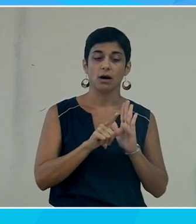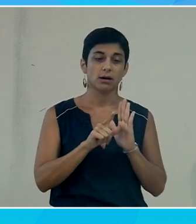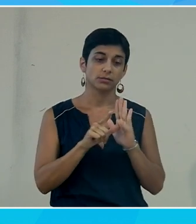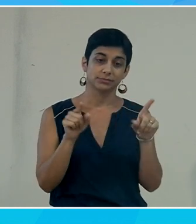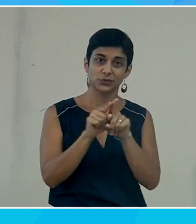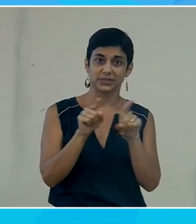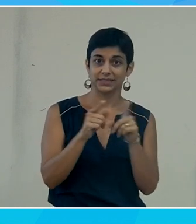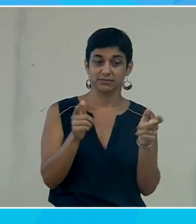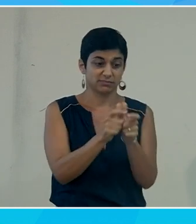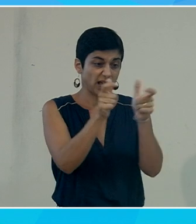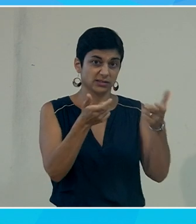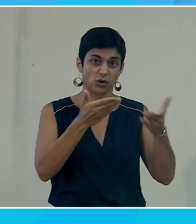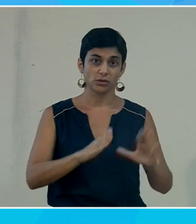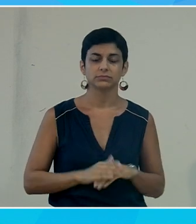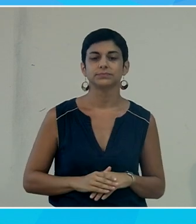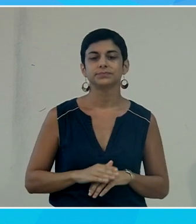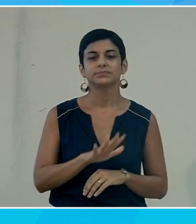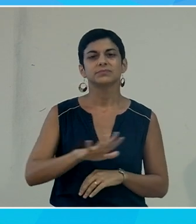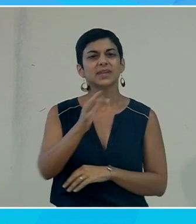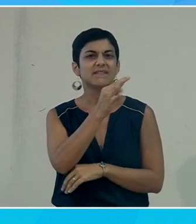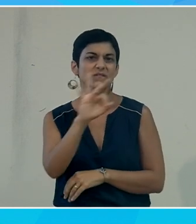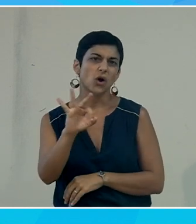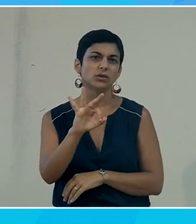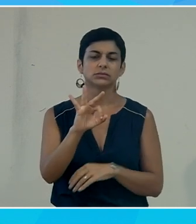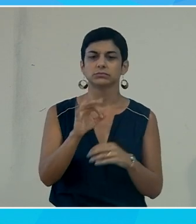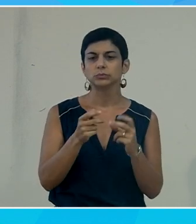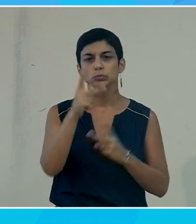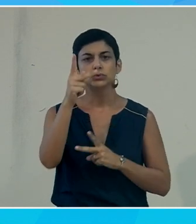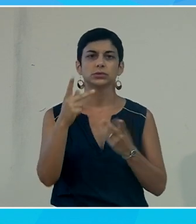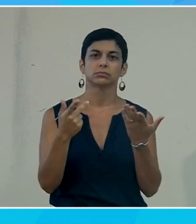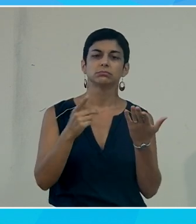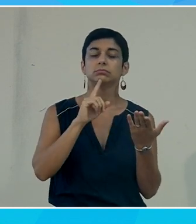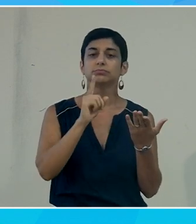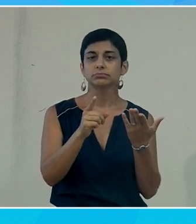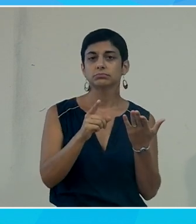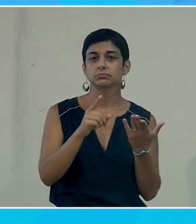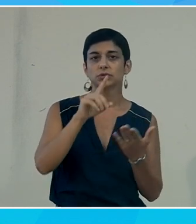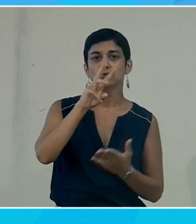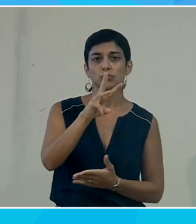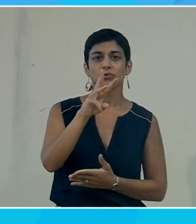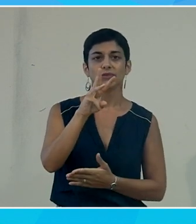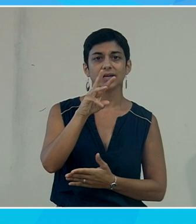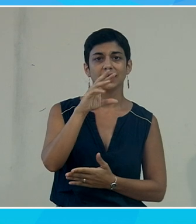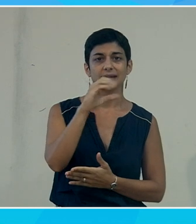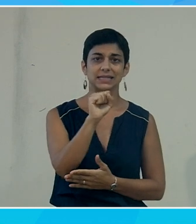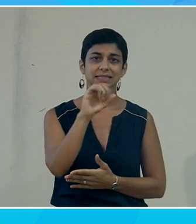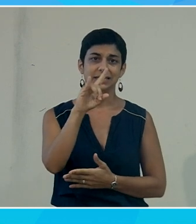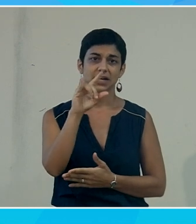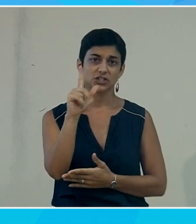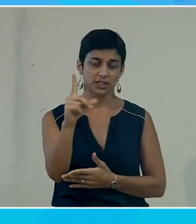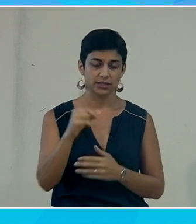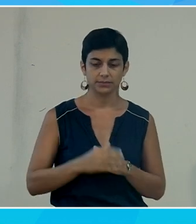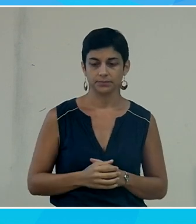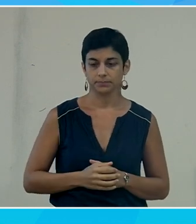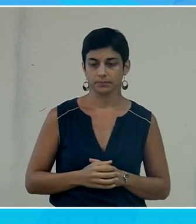certain nombre d'instances. Alors, en France, on est plutôt sur WCAG 2.1 aujourd'hui, WCAG. Et puis, les gains humains parce que finalement, quand on fournit